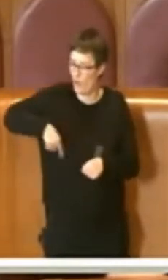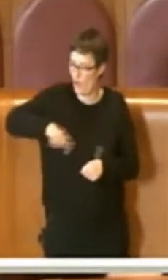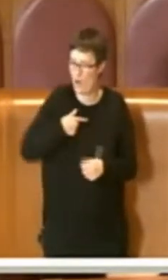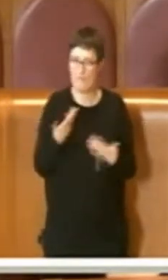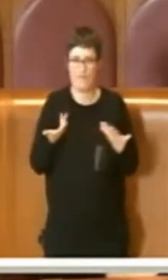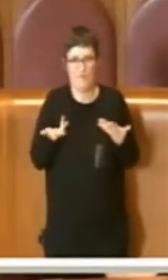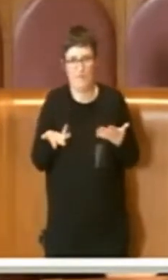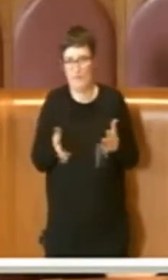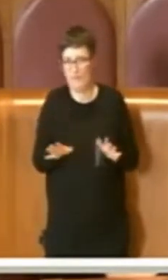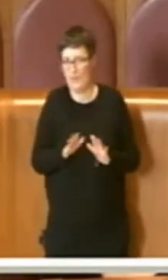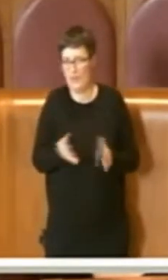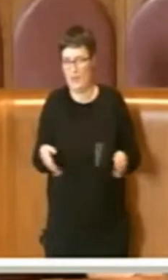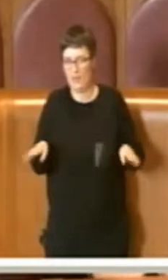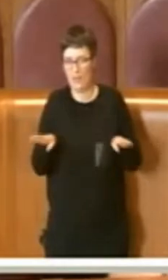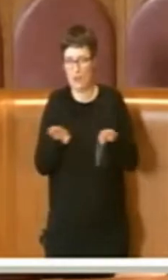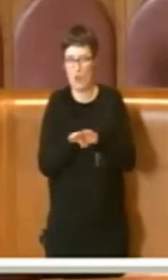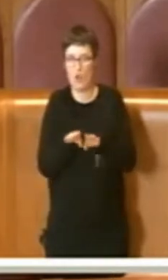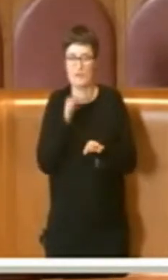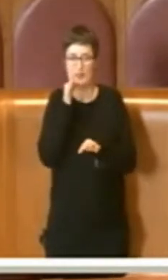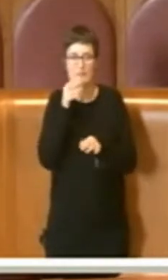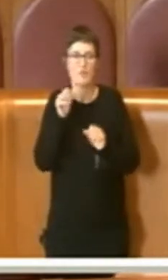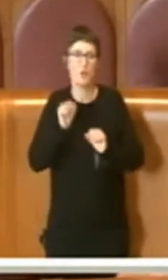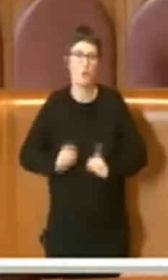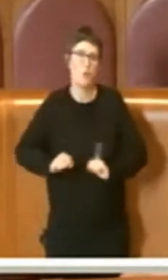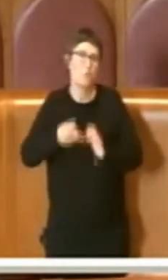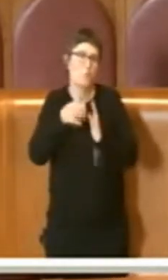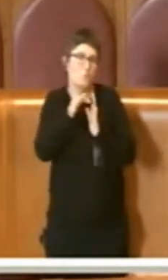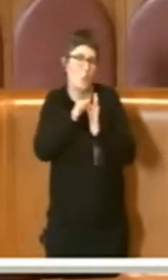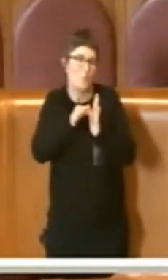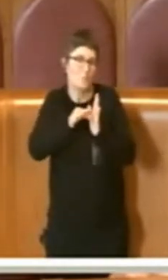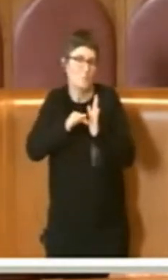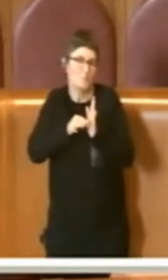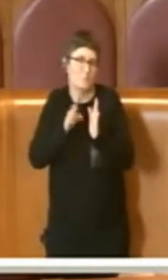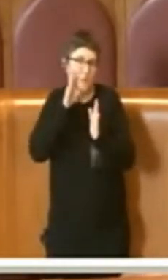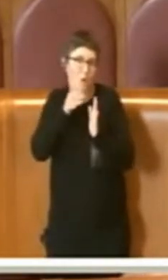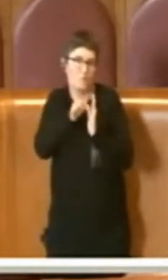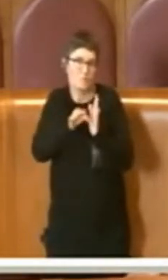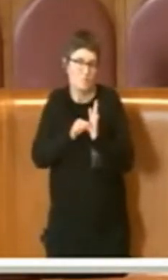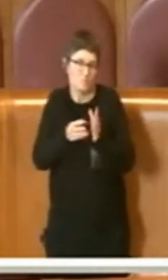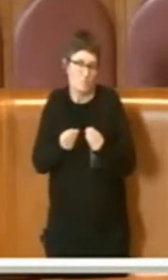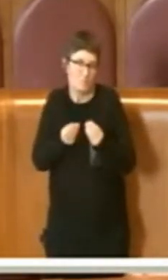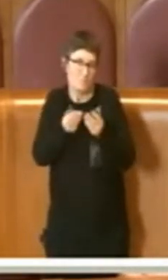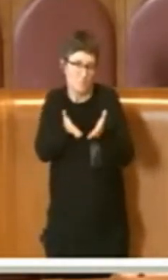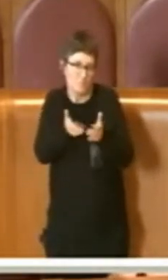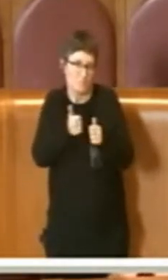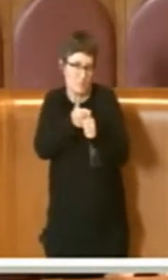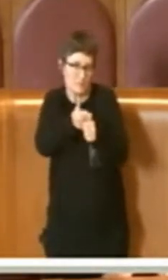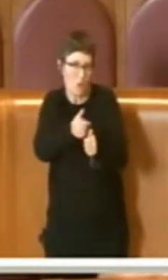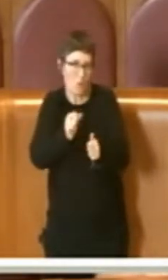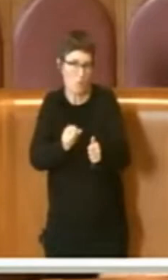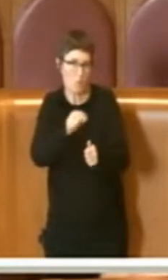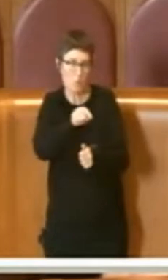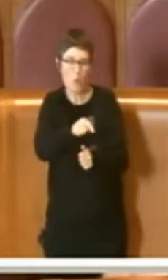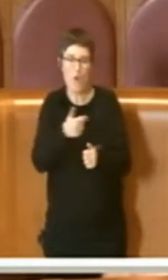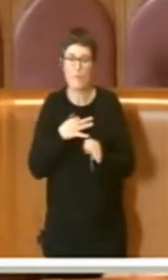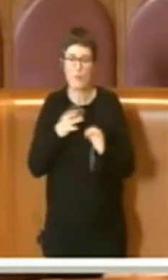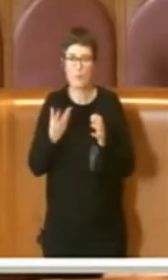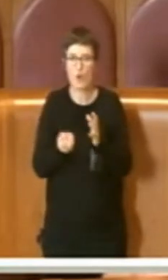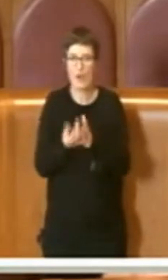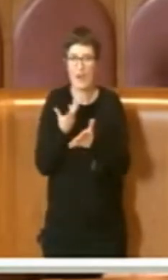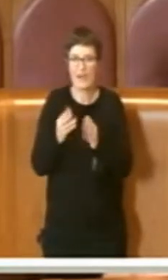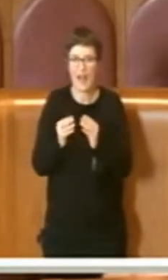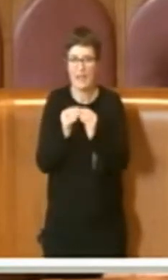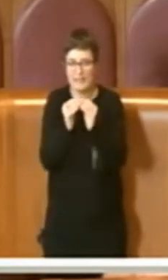indirizzo ovviamente, in merito alla realizzazione di opere che per noi infrastrutturali e